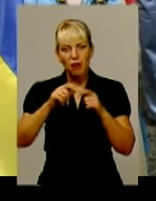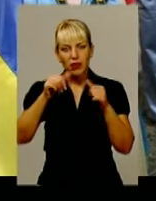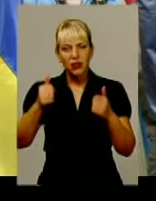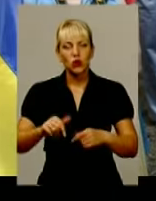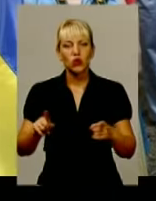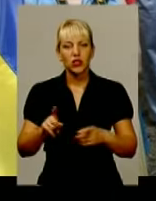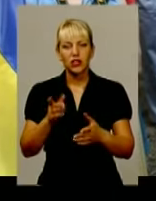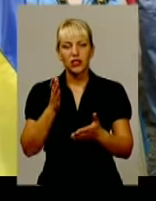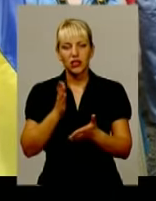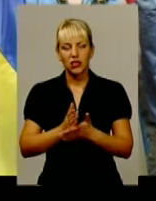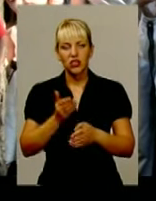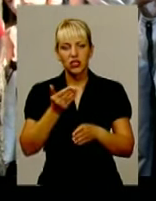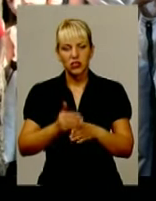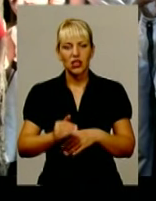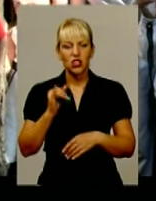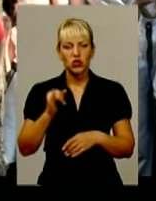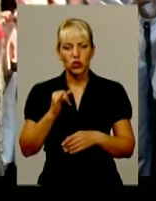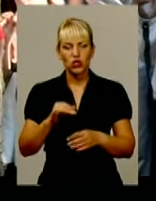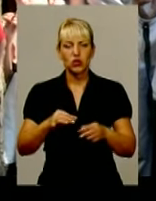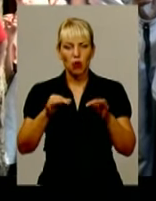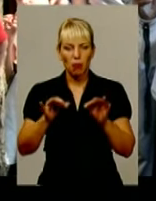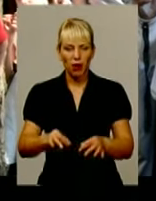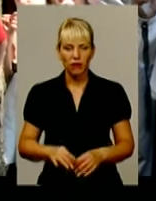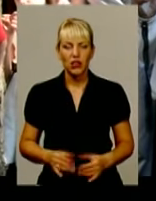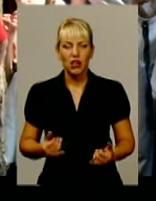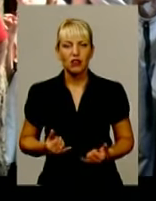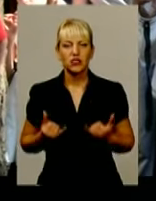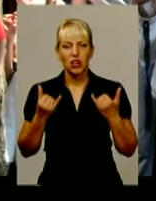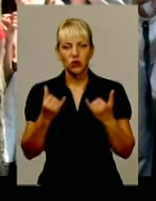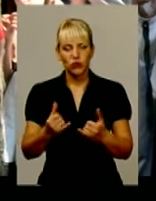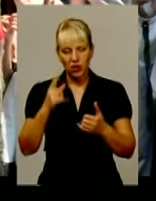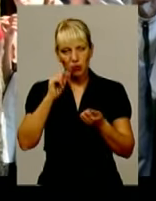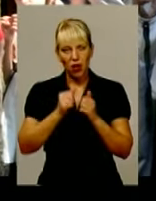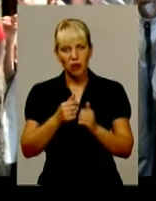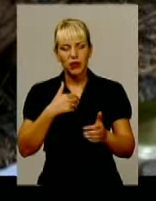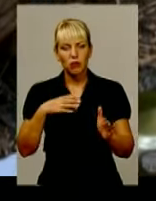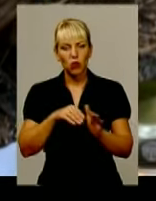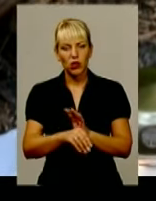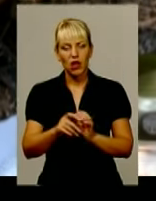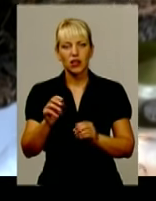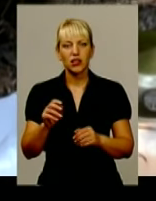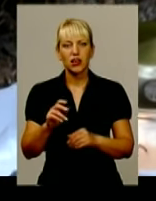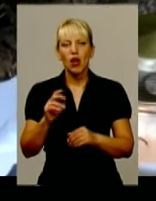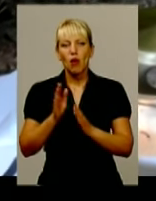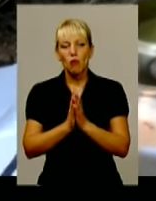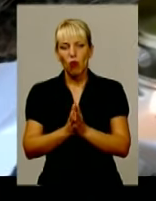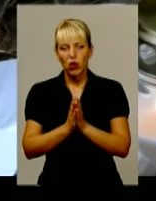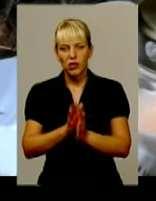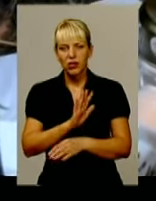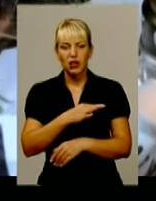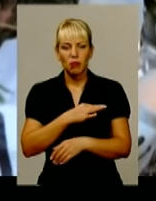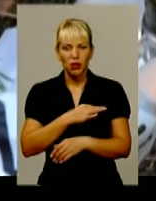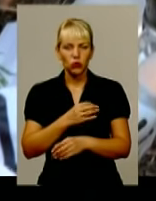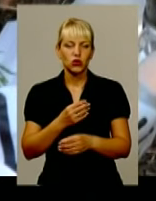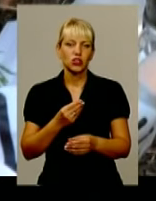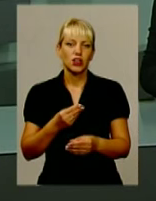частиною історичної правди. Вшанували пам'ять полеглих молитвою, небайдучі поклали до пам'ятного знаку лампадки та